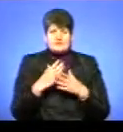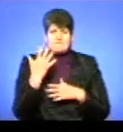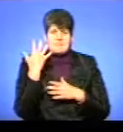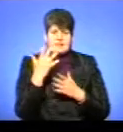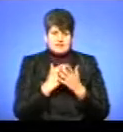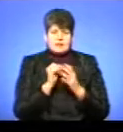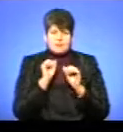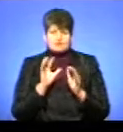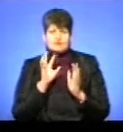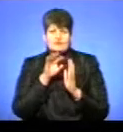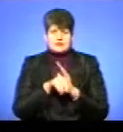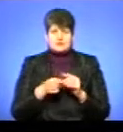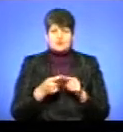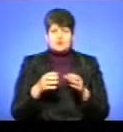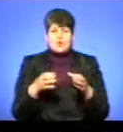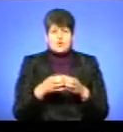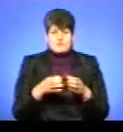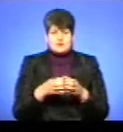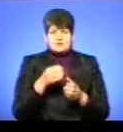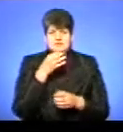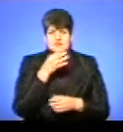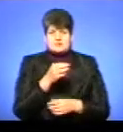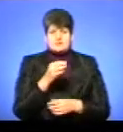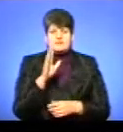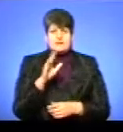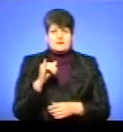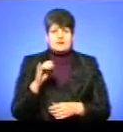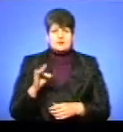можуть увійти до цієї команди, повідомив Василь Івегаш.